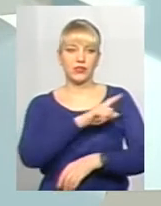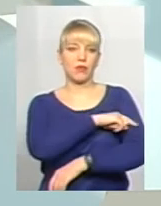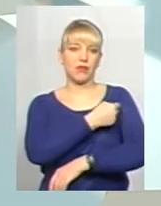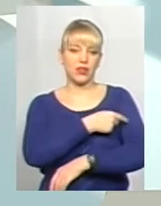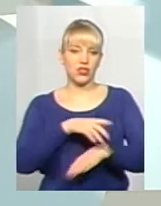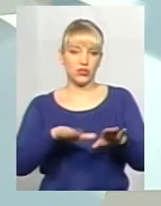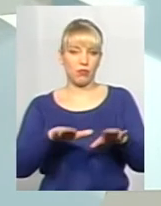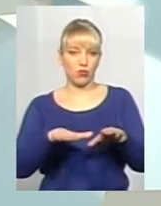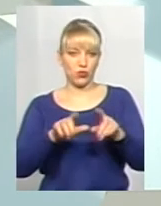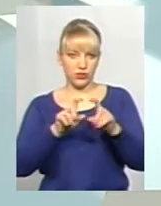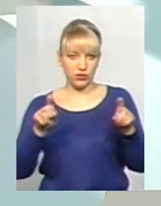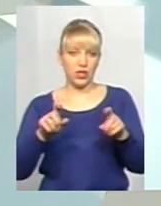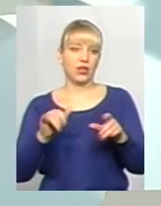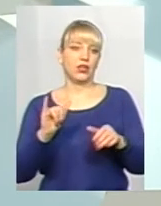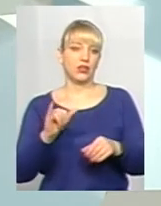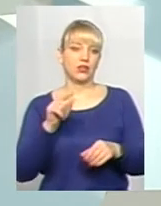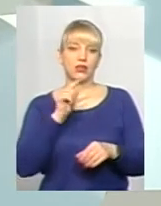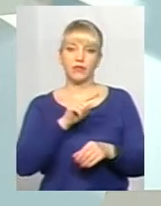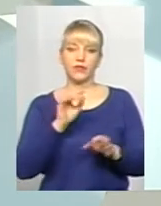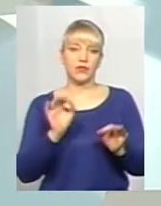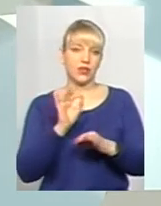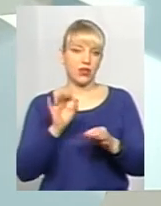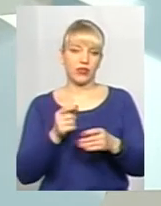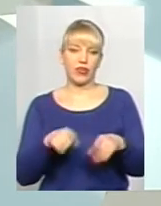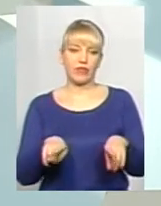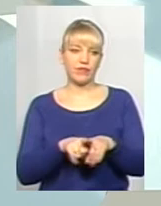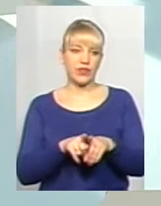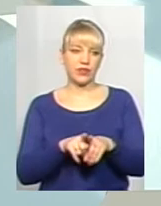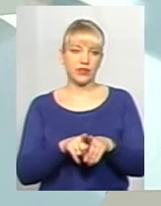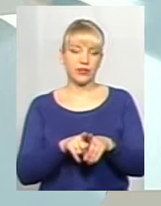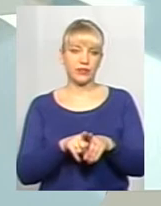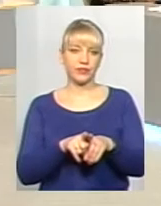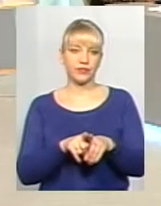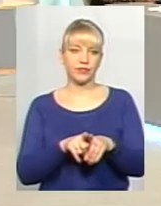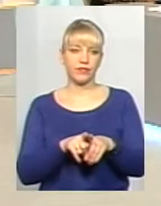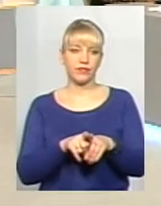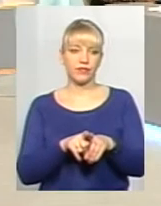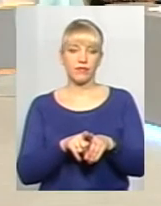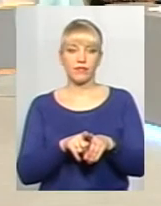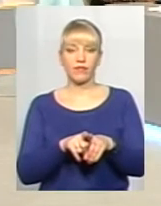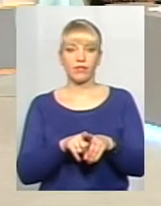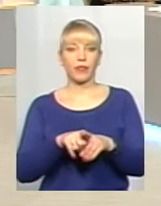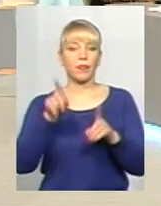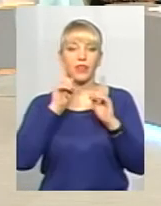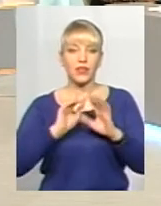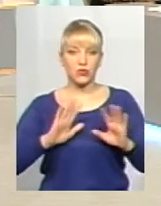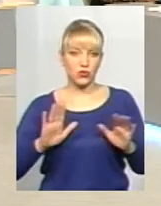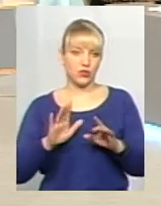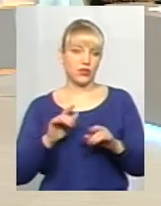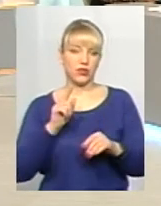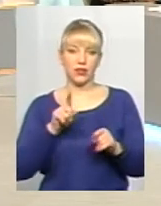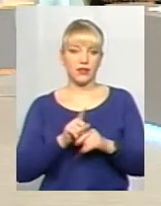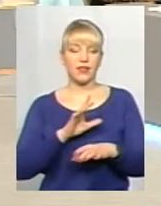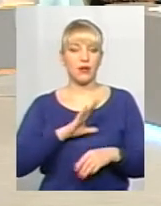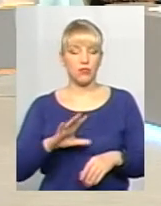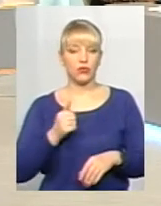пункт, там ніяких таких незручностей, в принципі, не було.